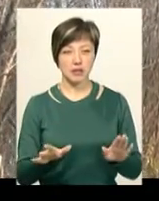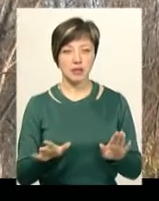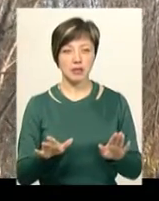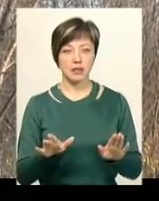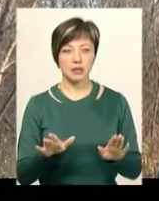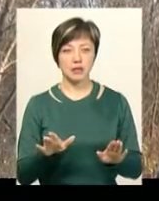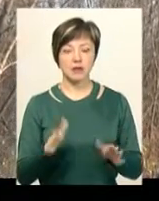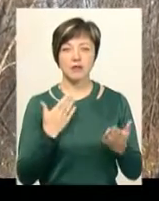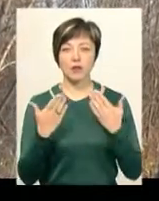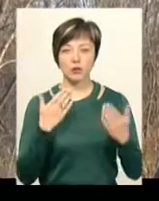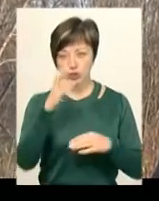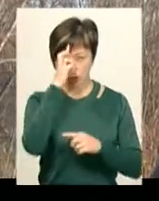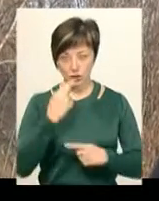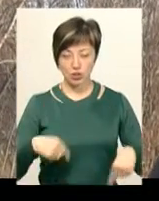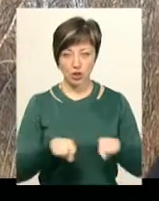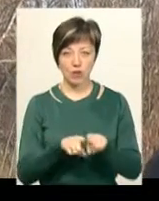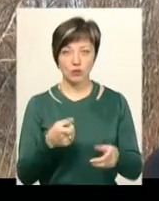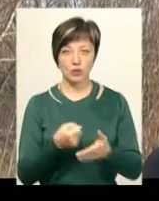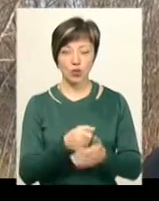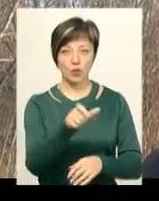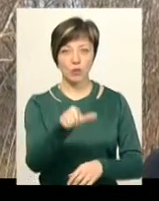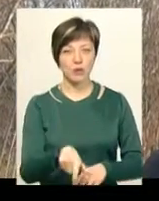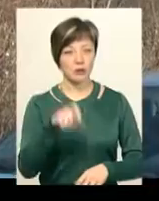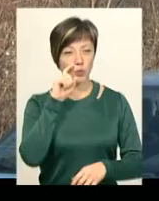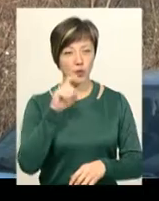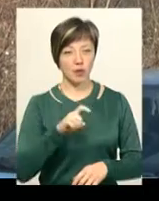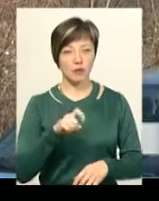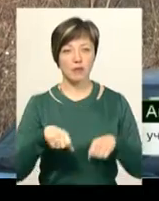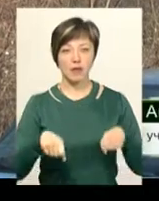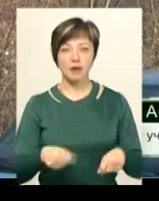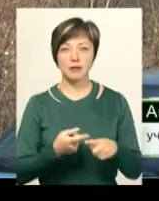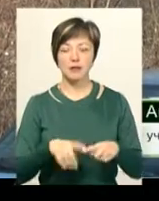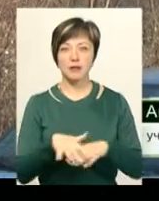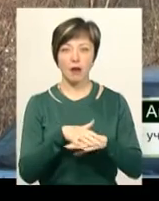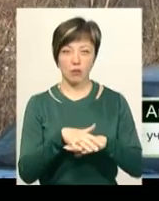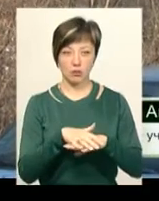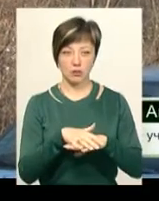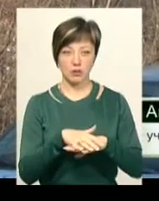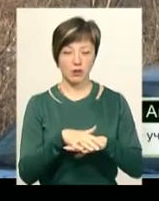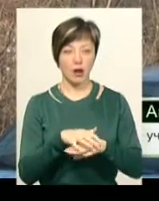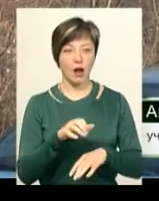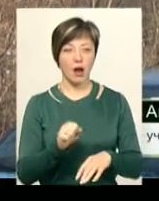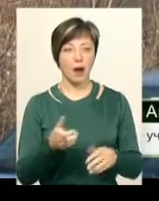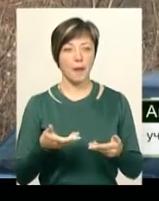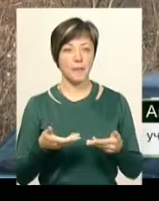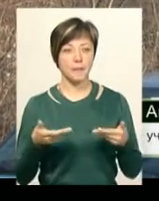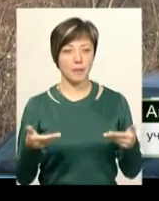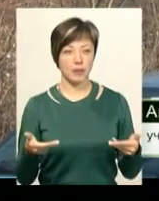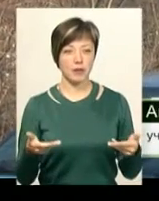відношенням держави до громадянин України. Влада – це народ. А ми,